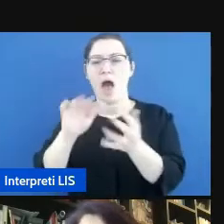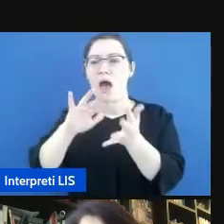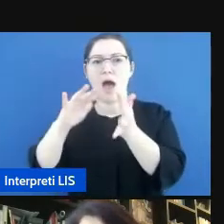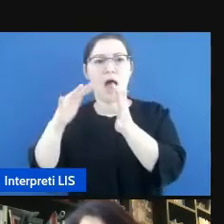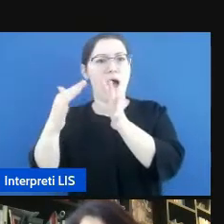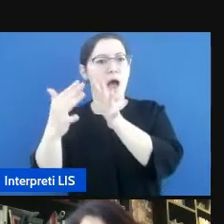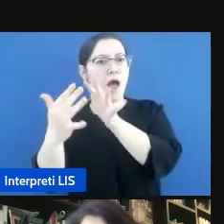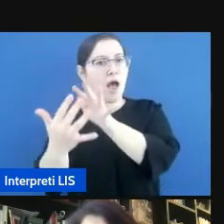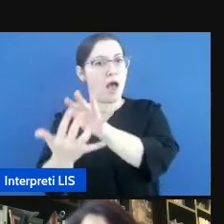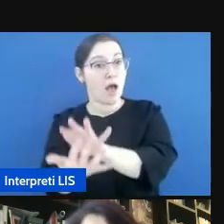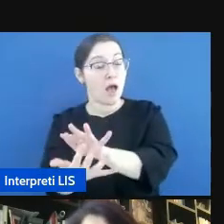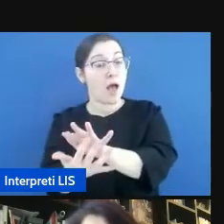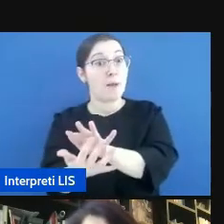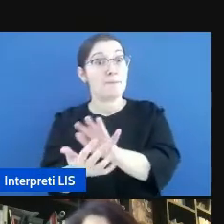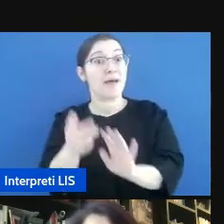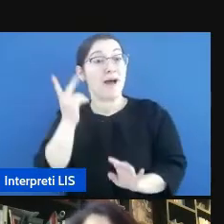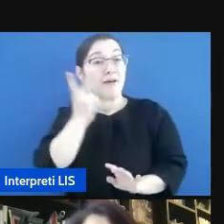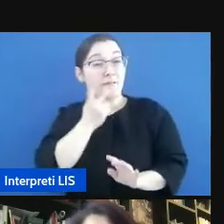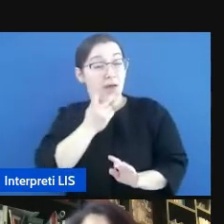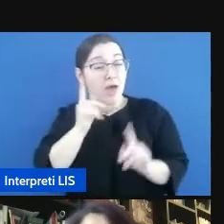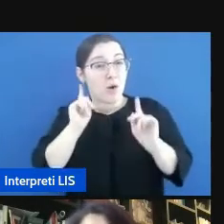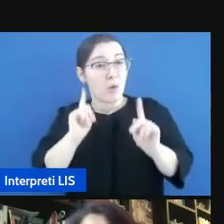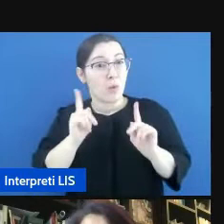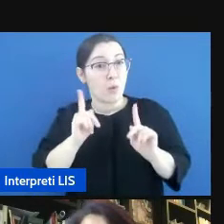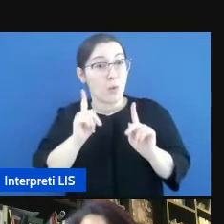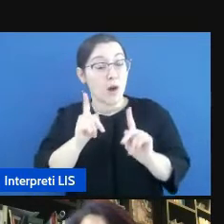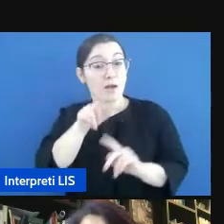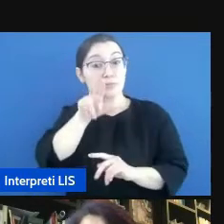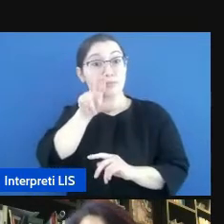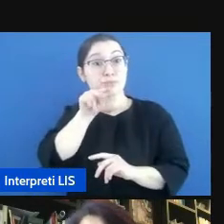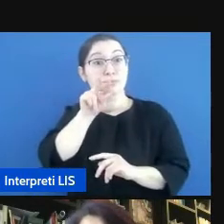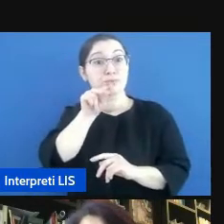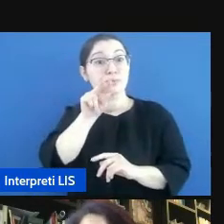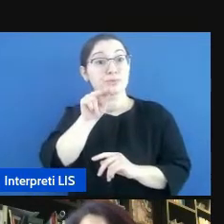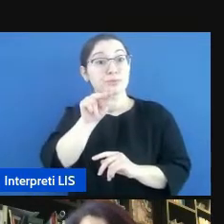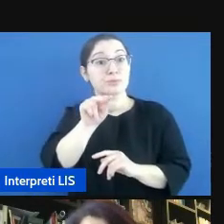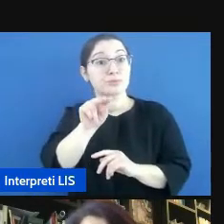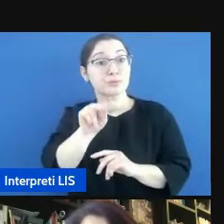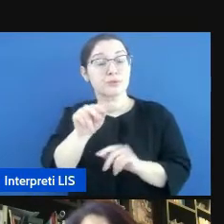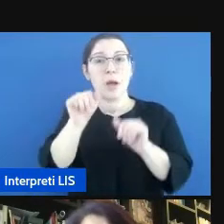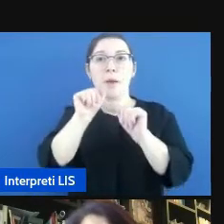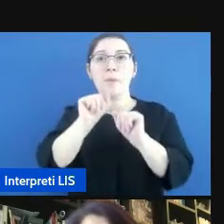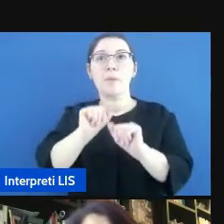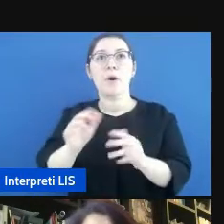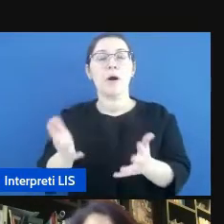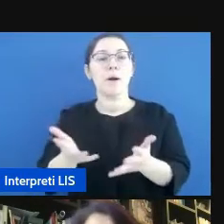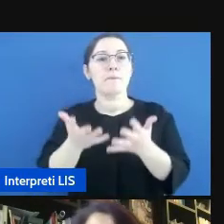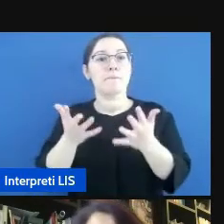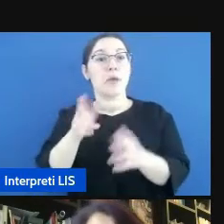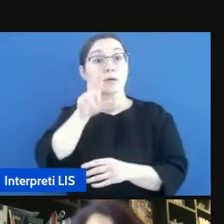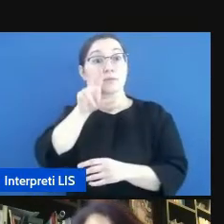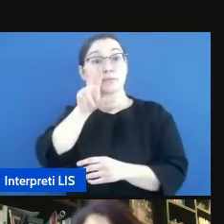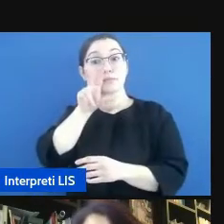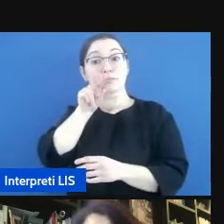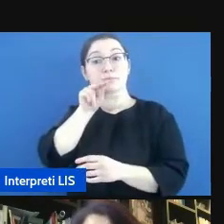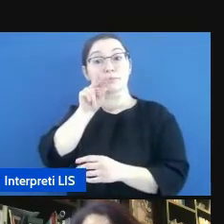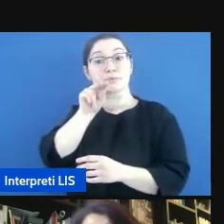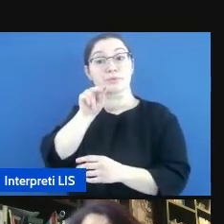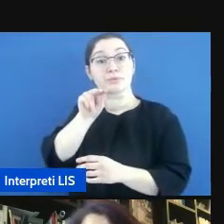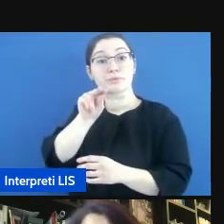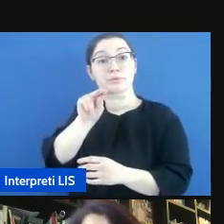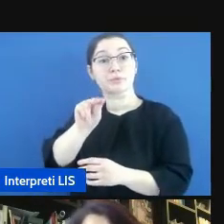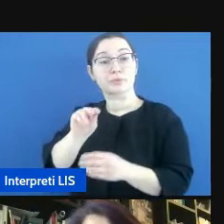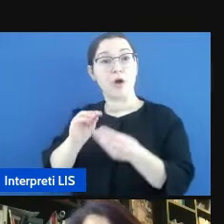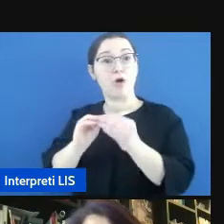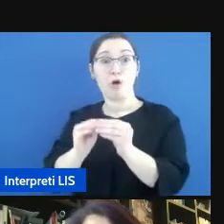soprattutto la lingua parlata è una lingua che si manifesta in presenza di parlante e interlocutore